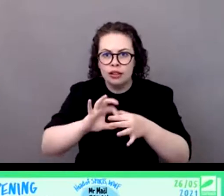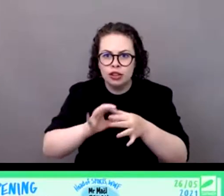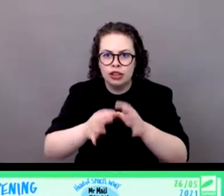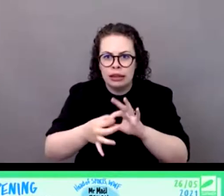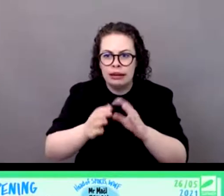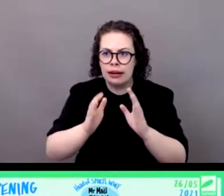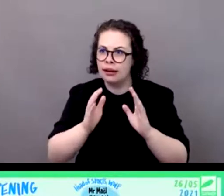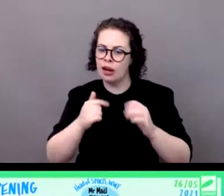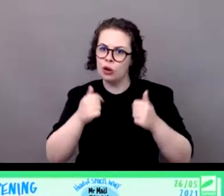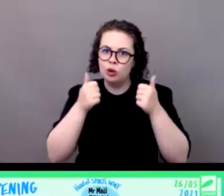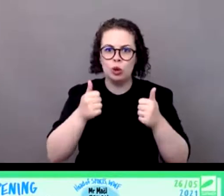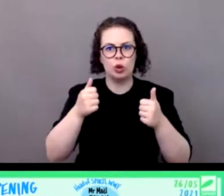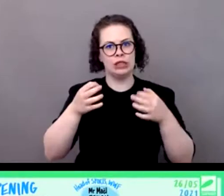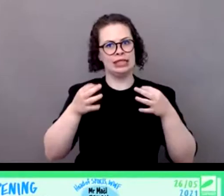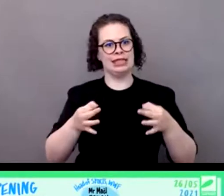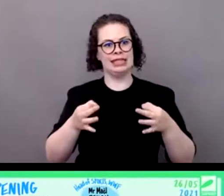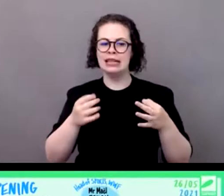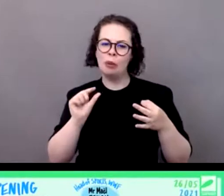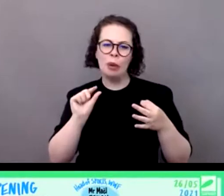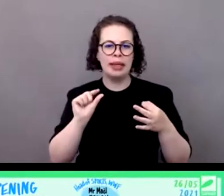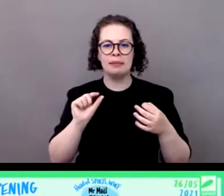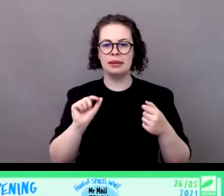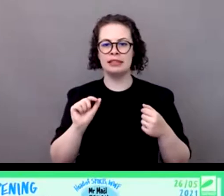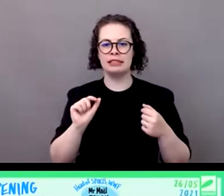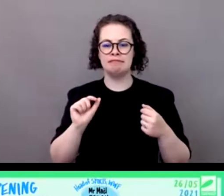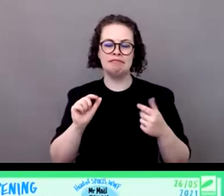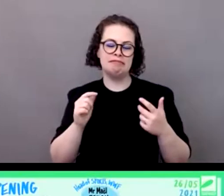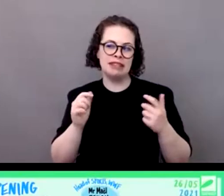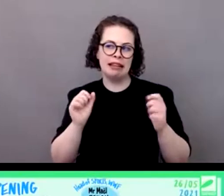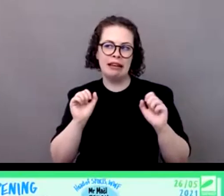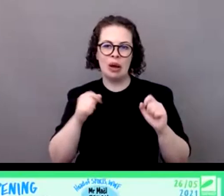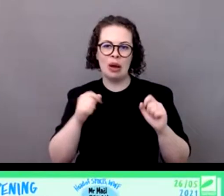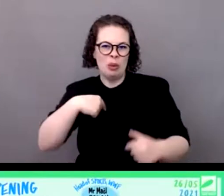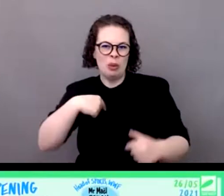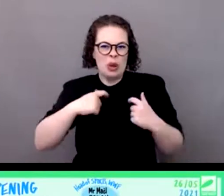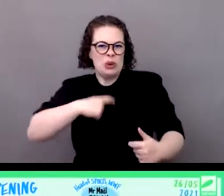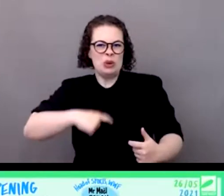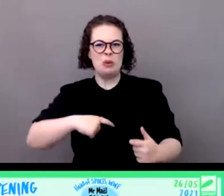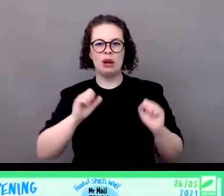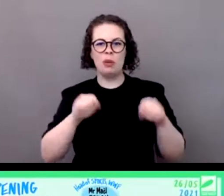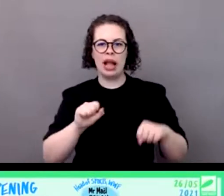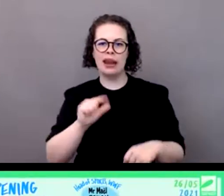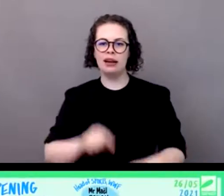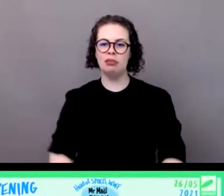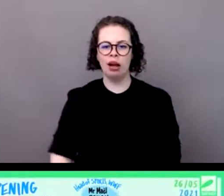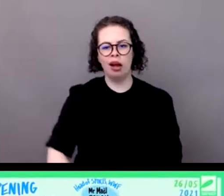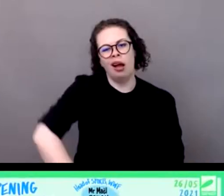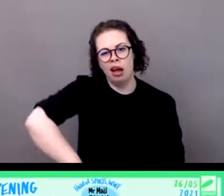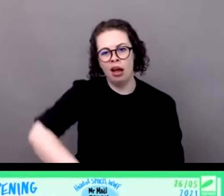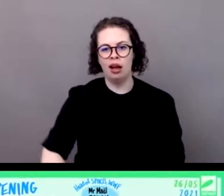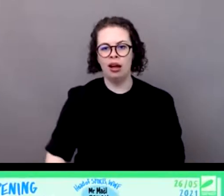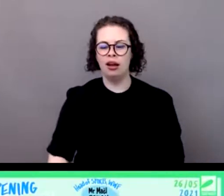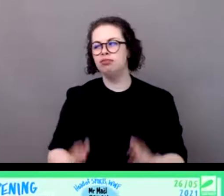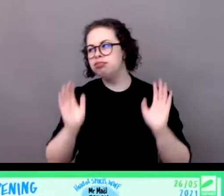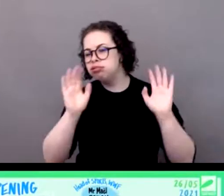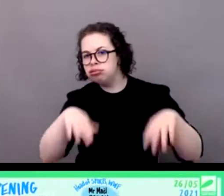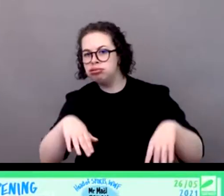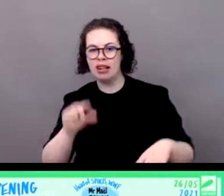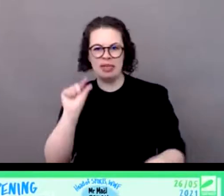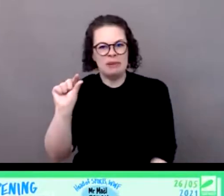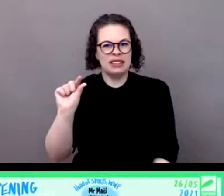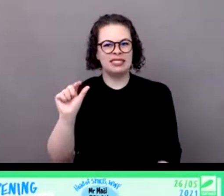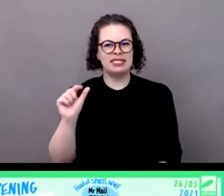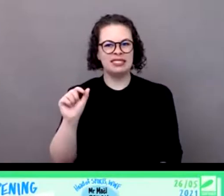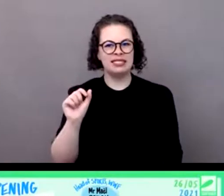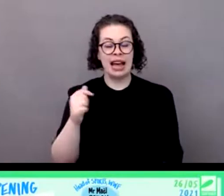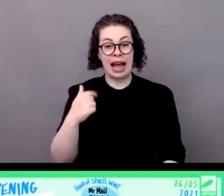'intègre énormément et c'est et c'est pour ça qu'il y autant de sponsoring sportif c'est bien parce que ça influence les comportements